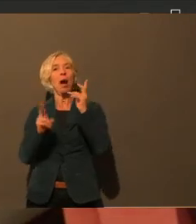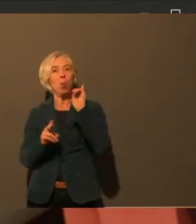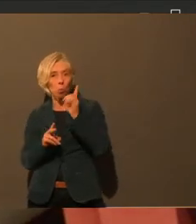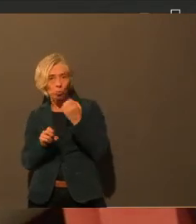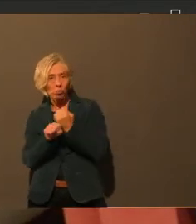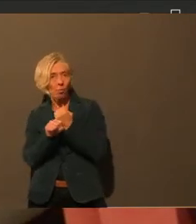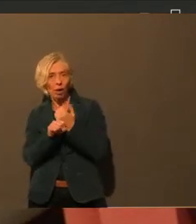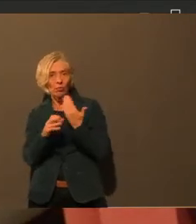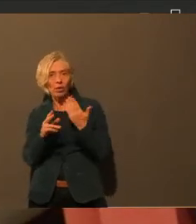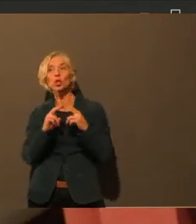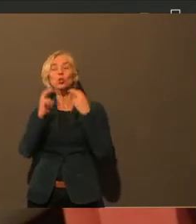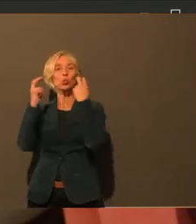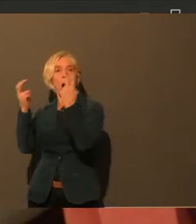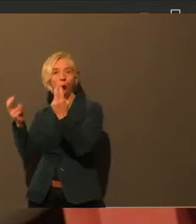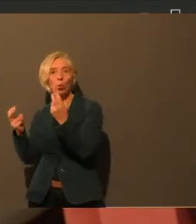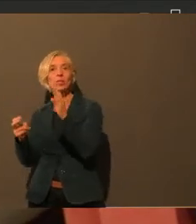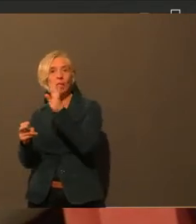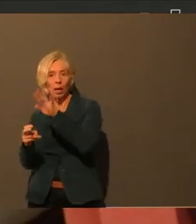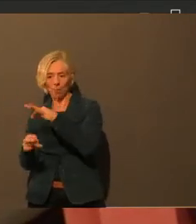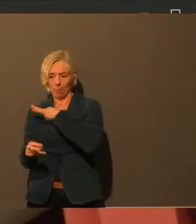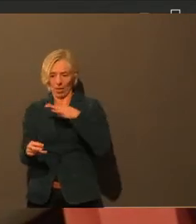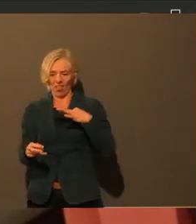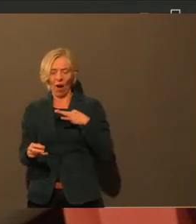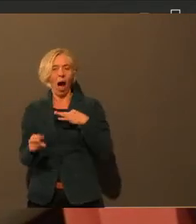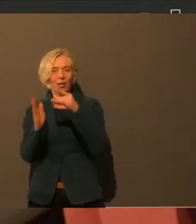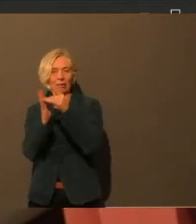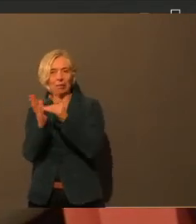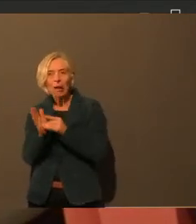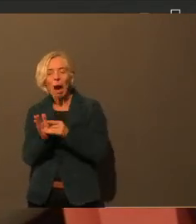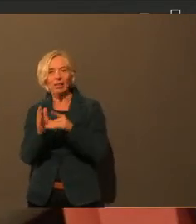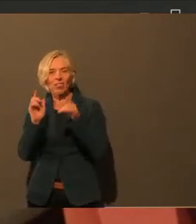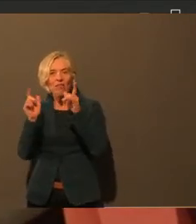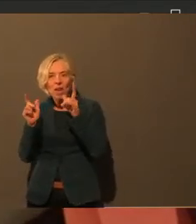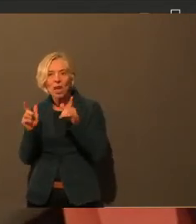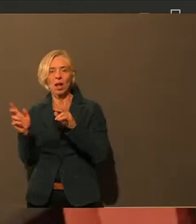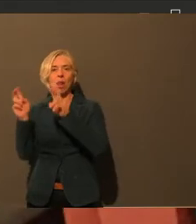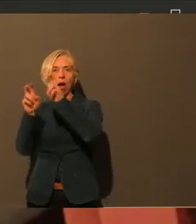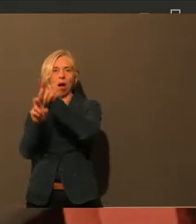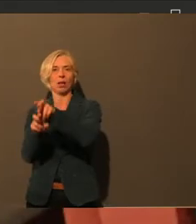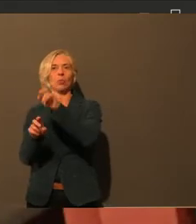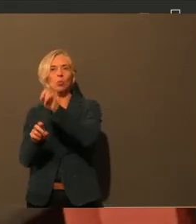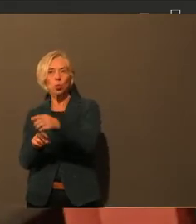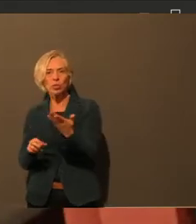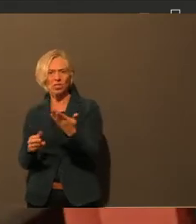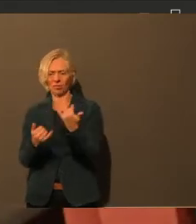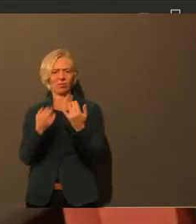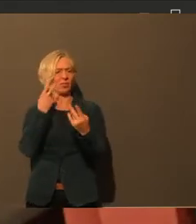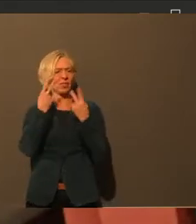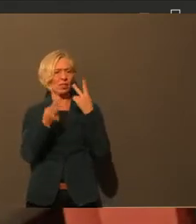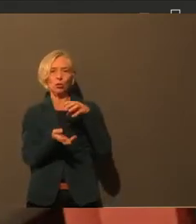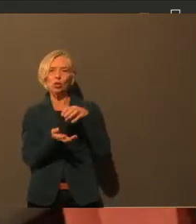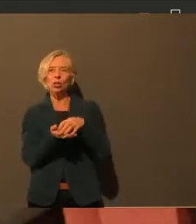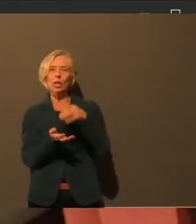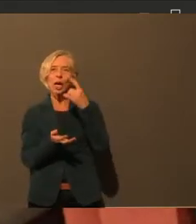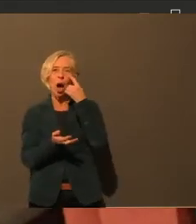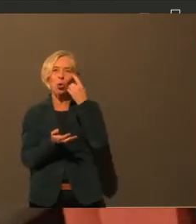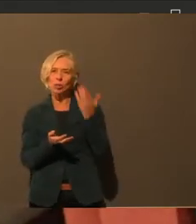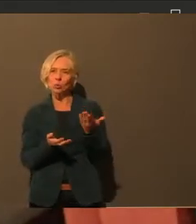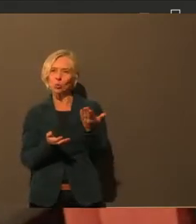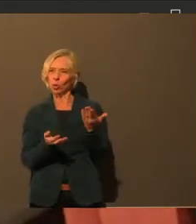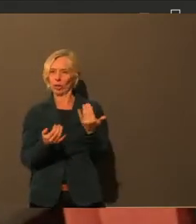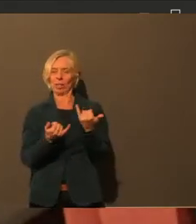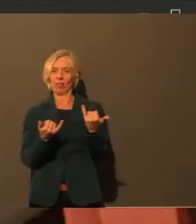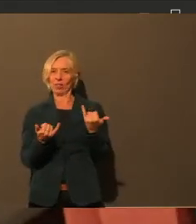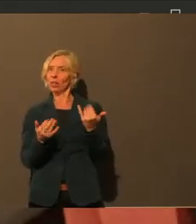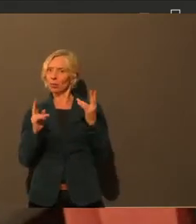Stadt liegt, dass sie da mal irgendwie Ausrüstung zur Verfügung stellt oder zum Beispiel die WLAN-Netze, ich weiß nicht, irgendwie aufstockt in den